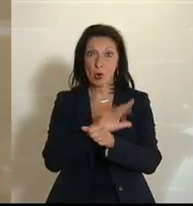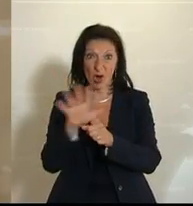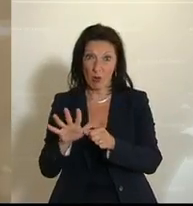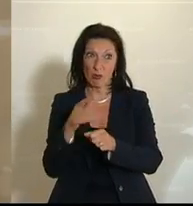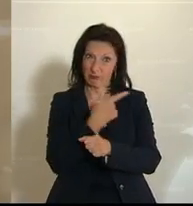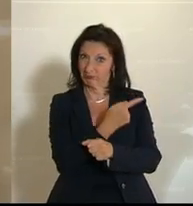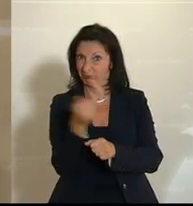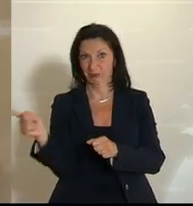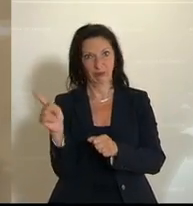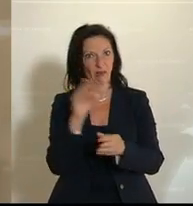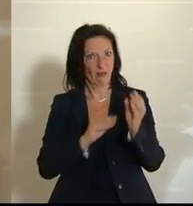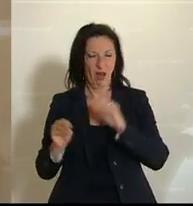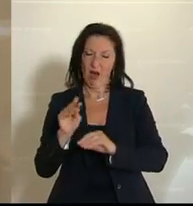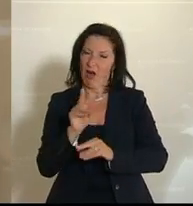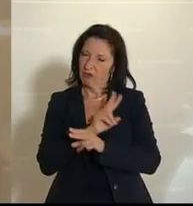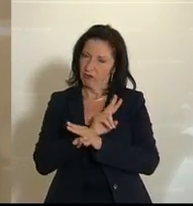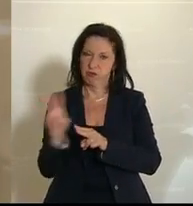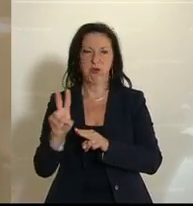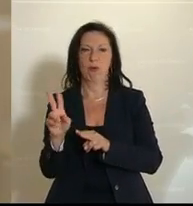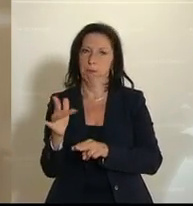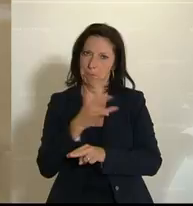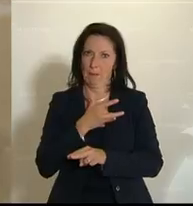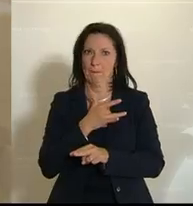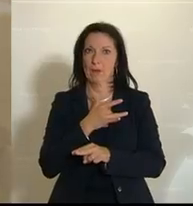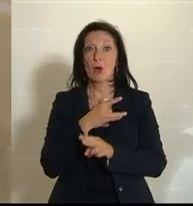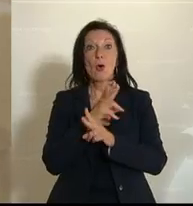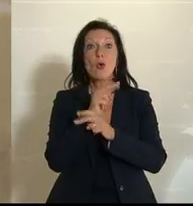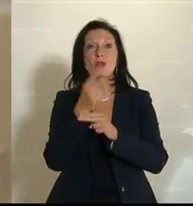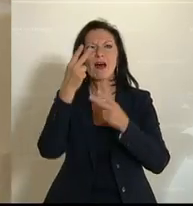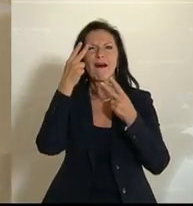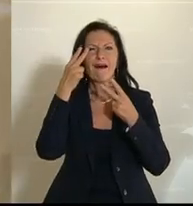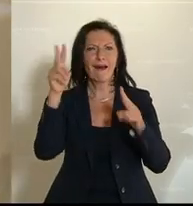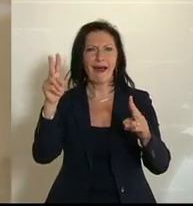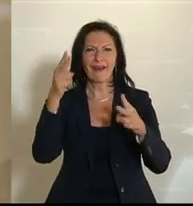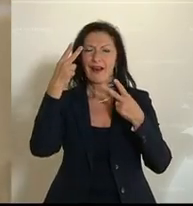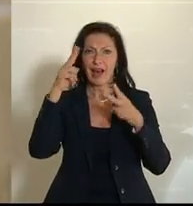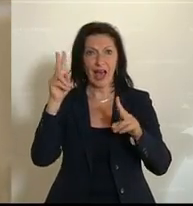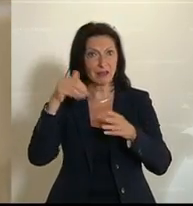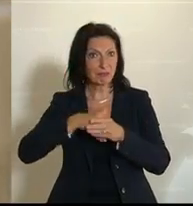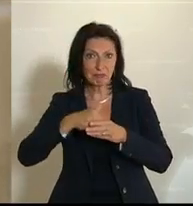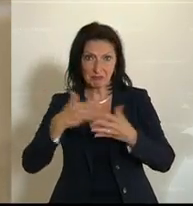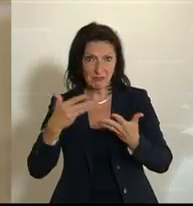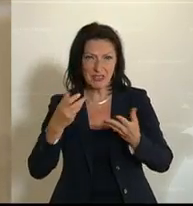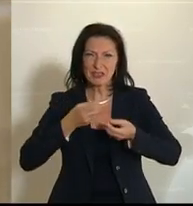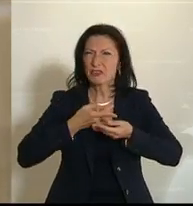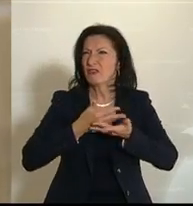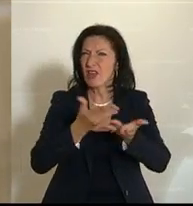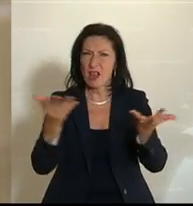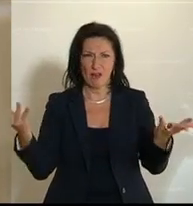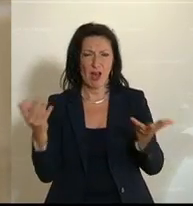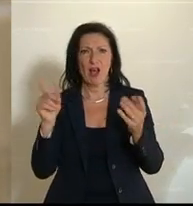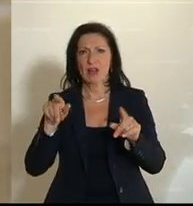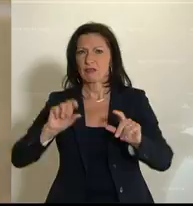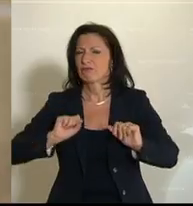vollgetroffen. Österreich ist reich, reich an Vielfalt und an Engagement, organisiert in